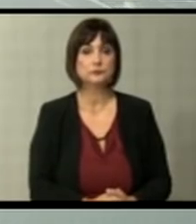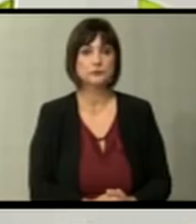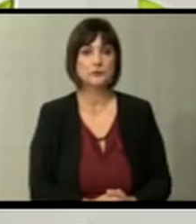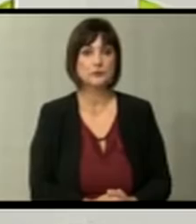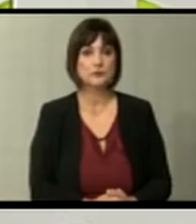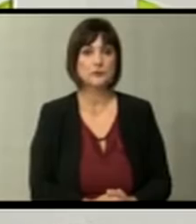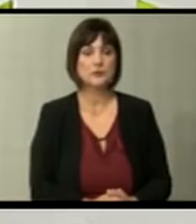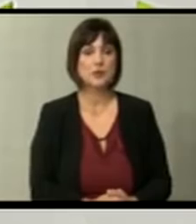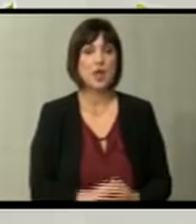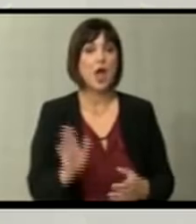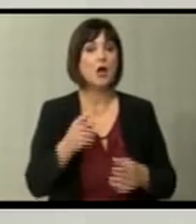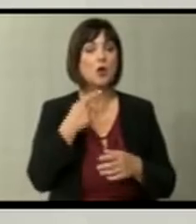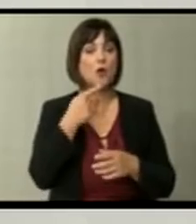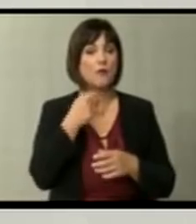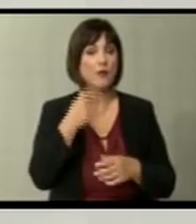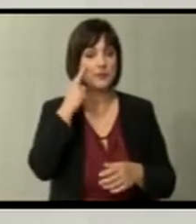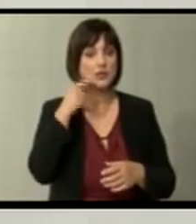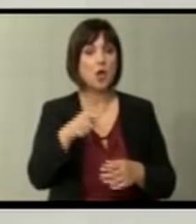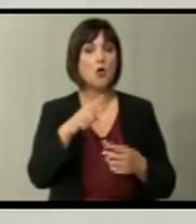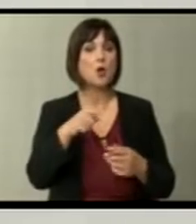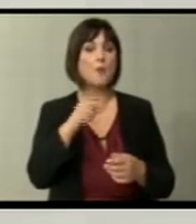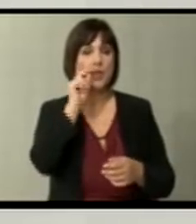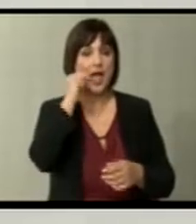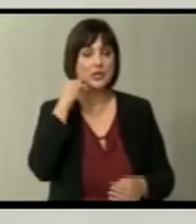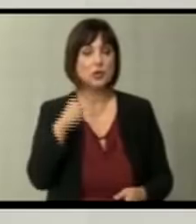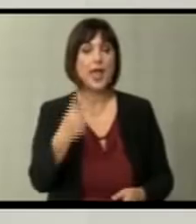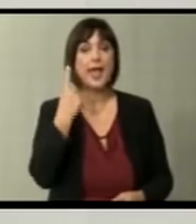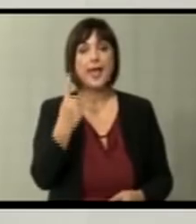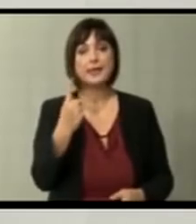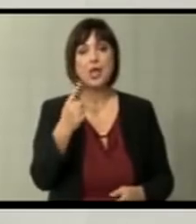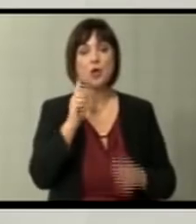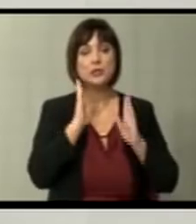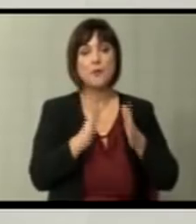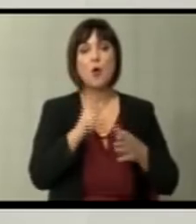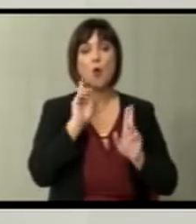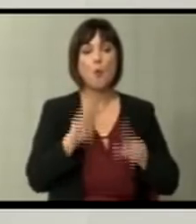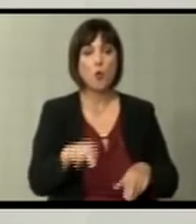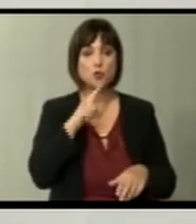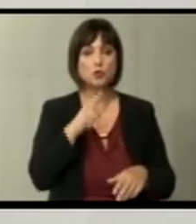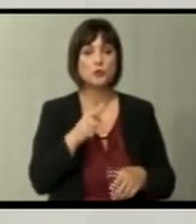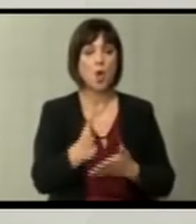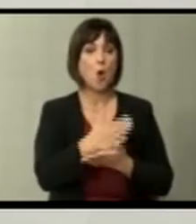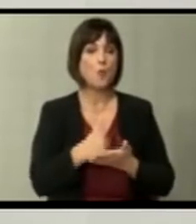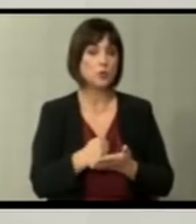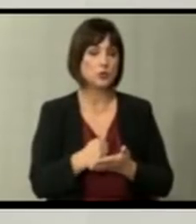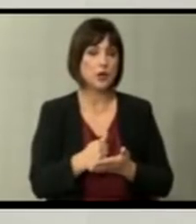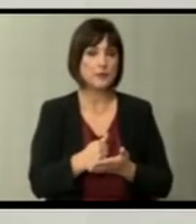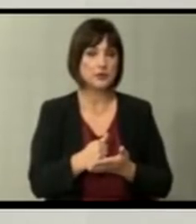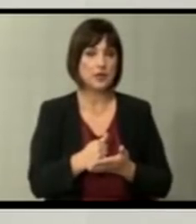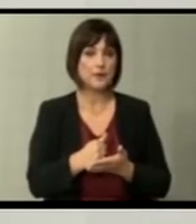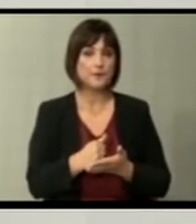Ако клизнете кон популизм, национализмот е една од од редниците шо можете да употребите во